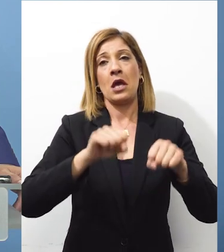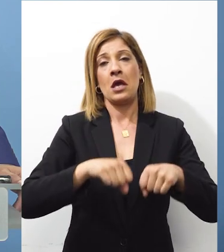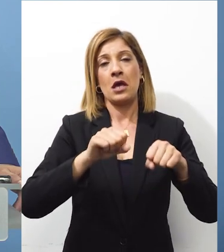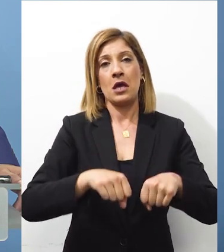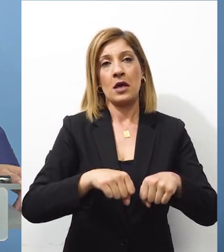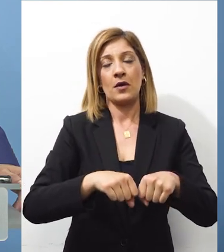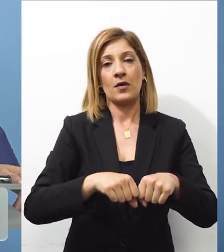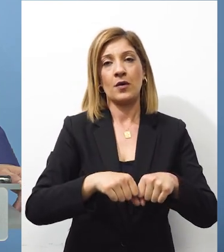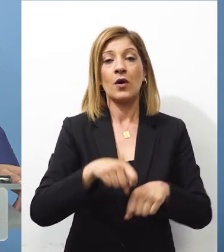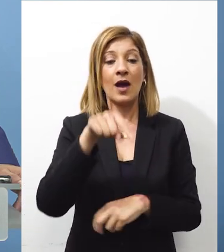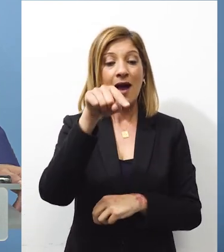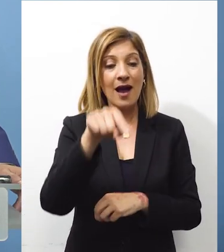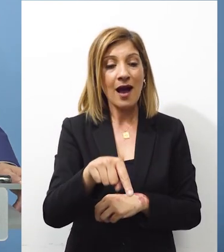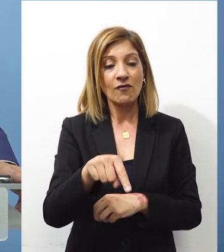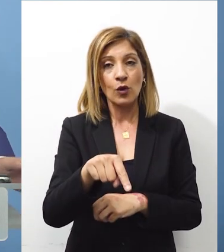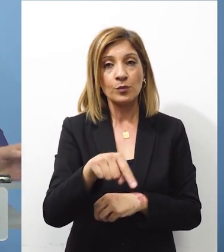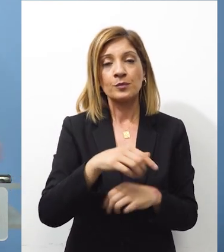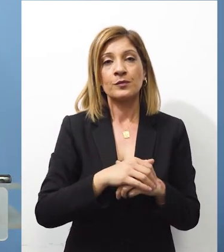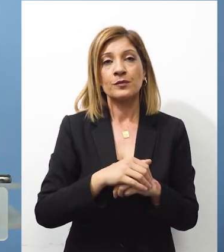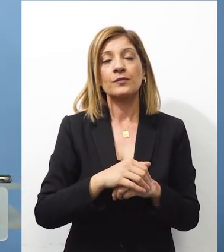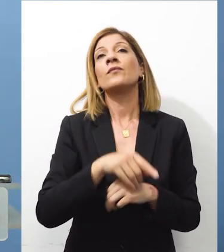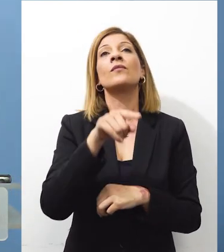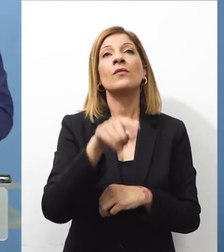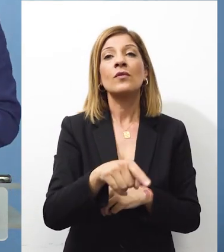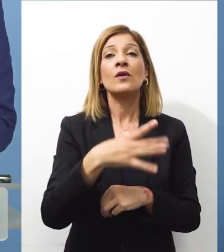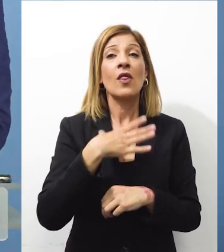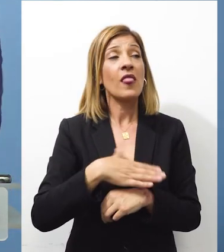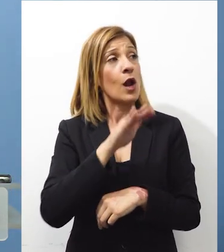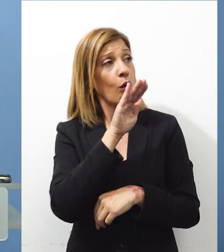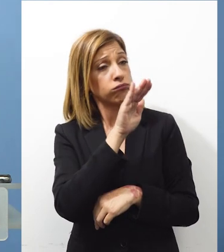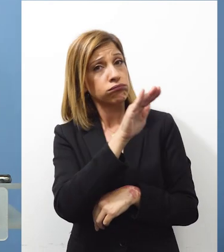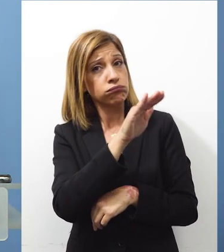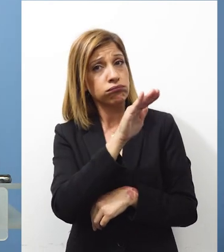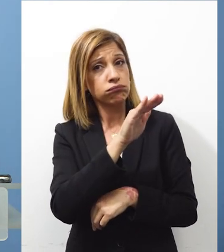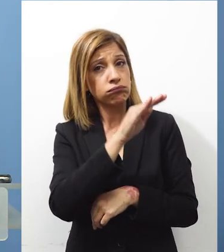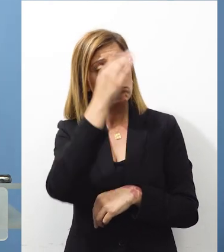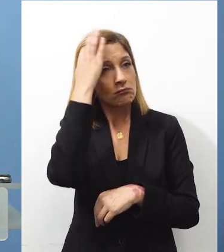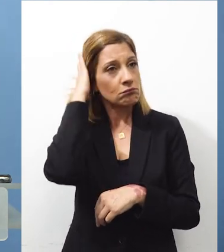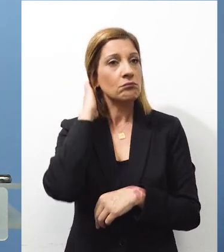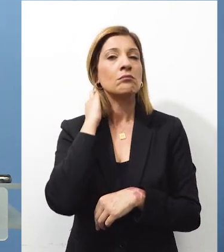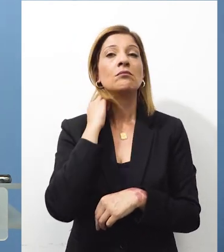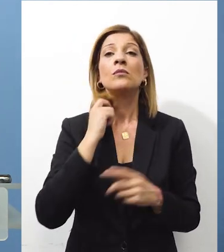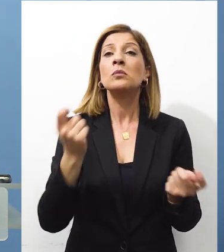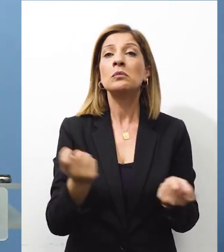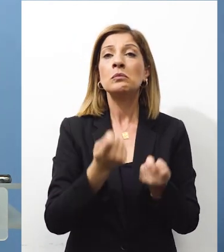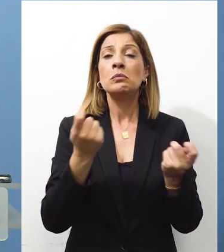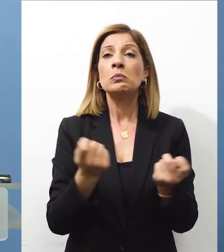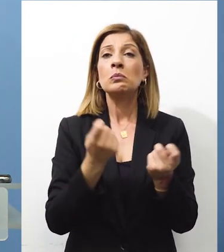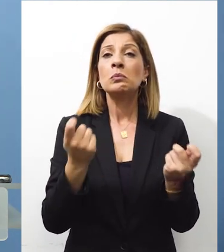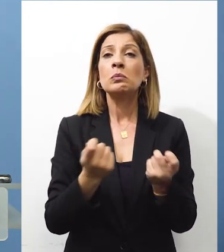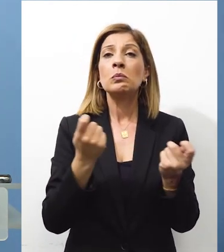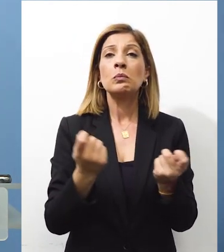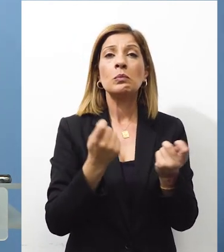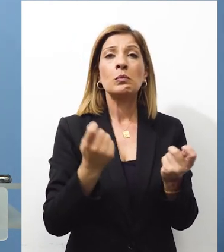Λοιπόν, τούτου το θέντο θα ήθελα το σχόλιο σας για όσα διαδραματίστηκαν